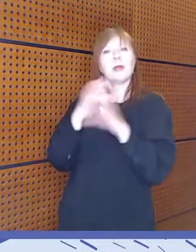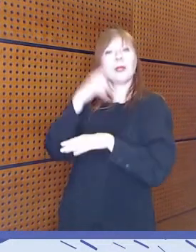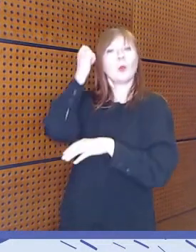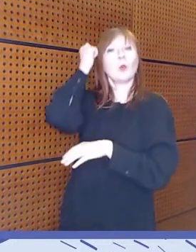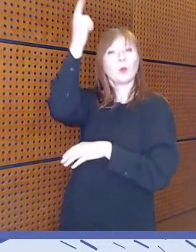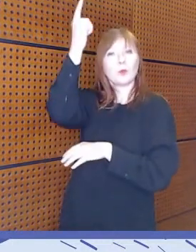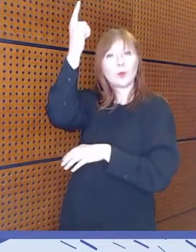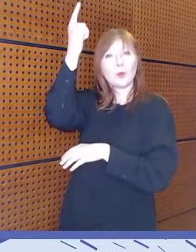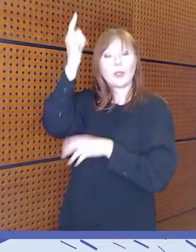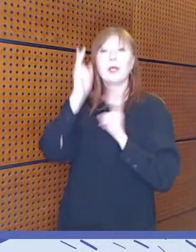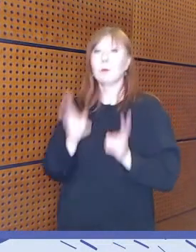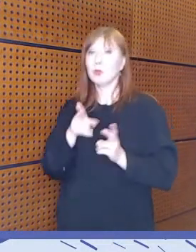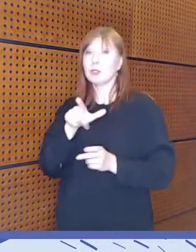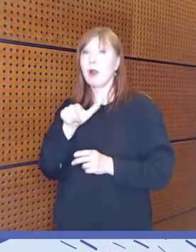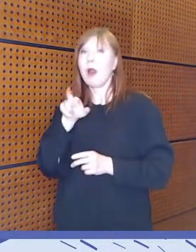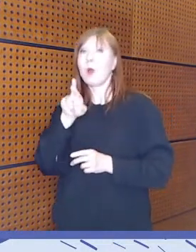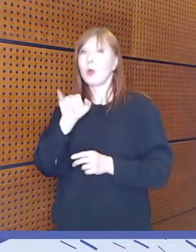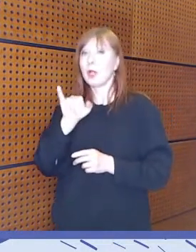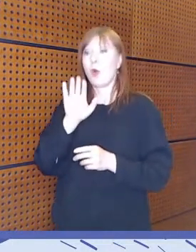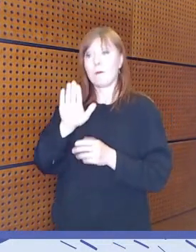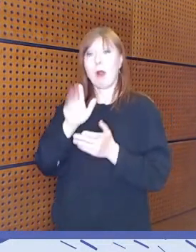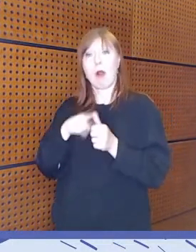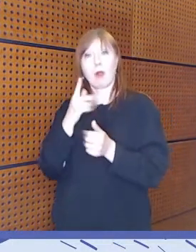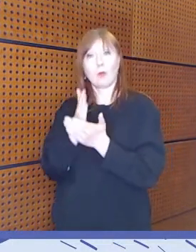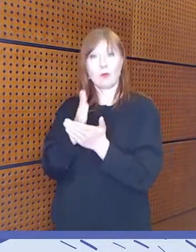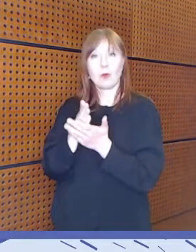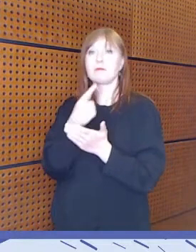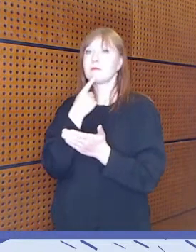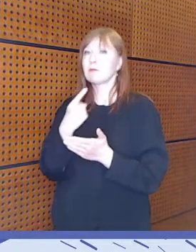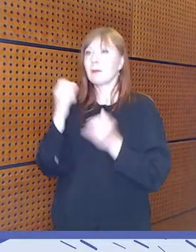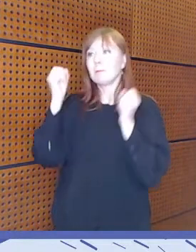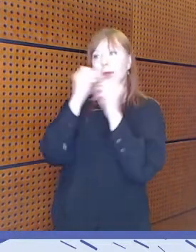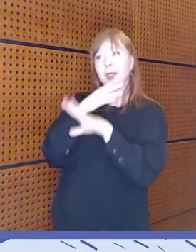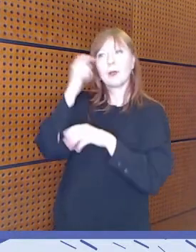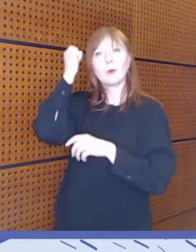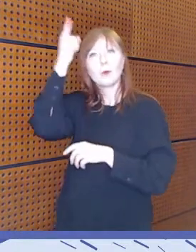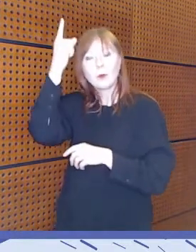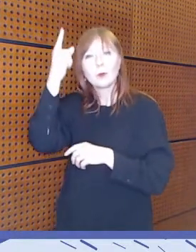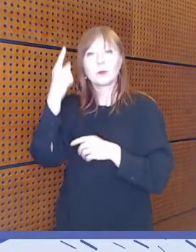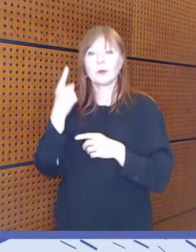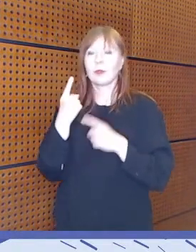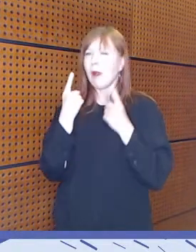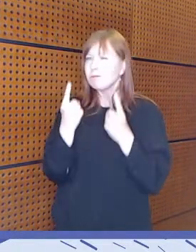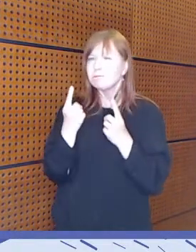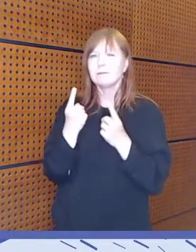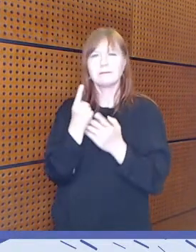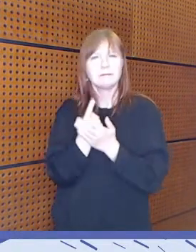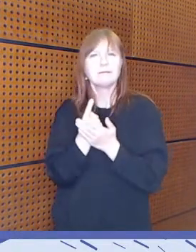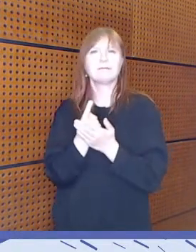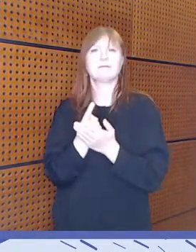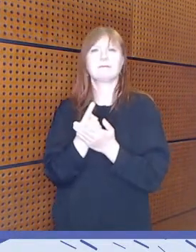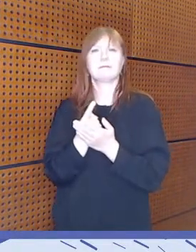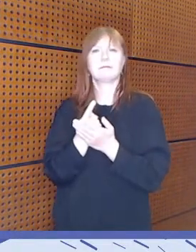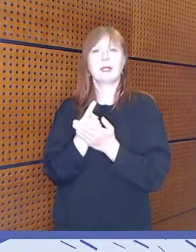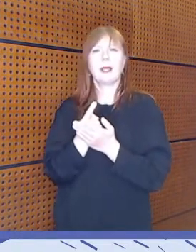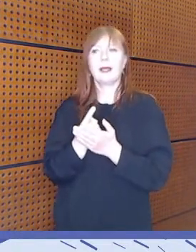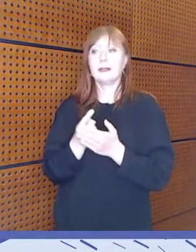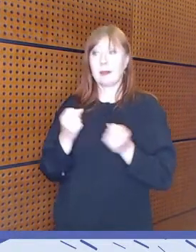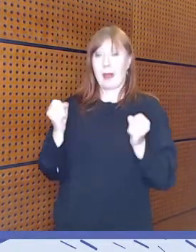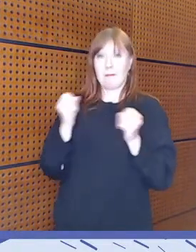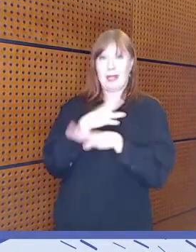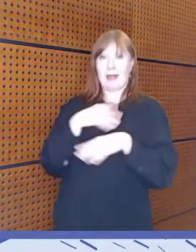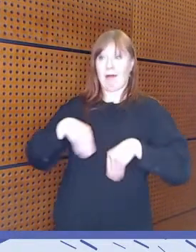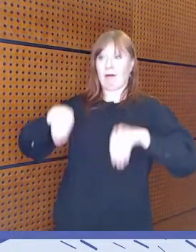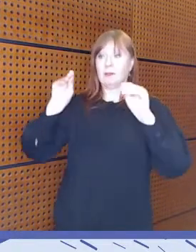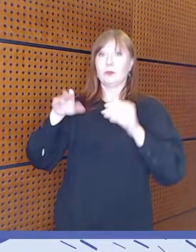alkupuheessaan esiin mediakulttuurin merkityksen, että mediakasvatusta ei tehdä tyhjössä, vaan